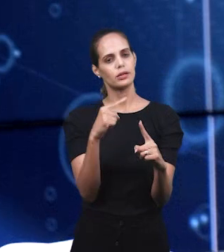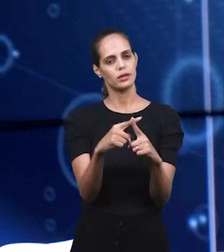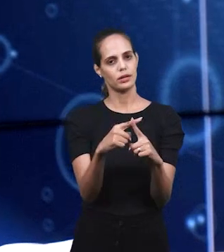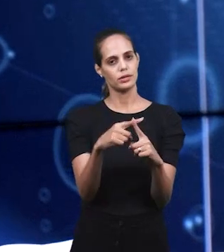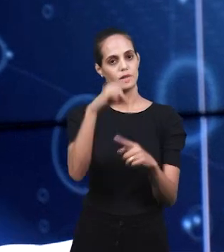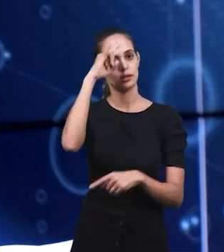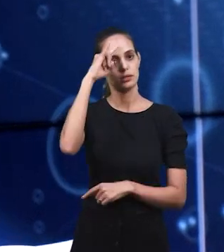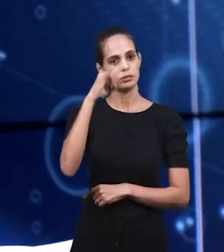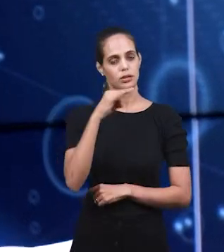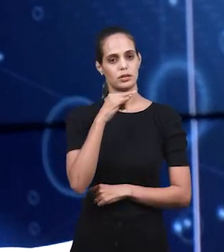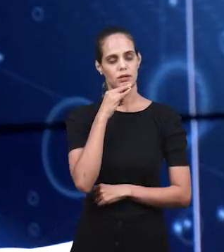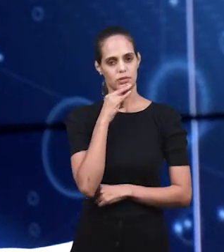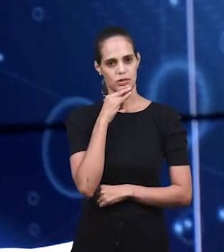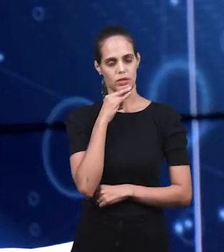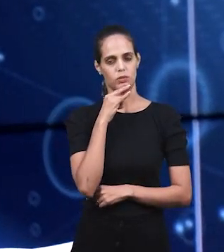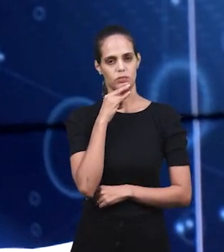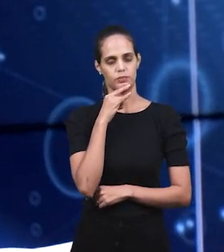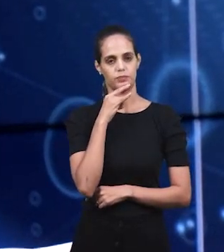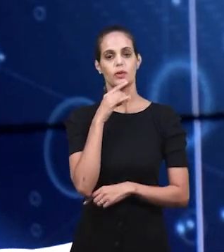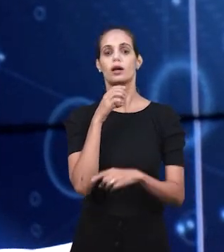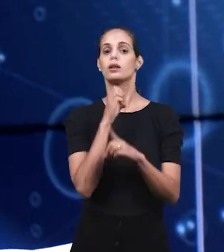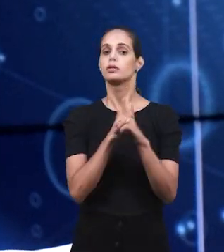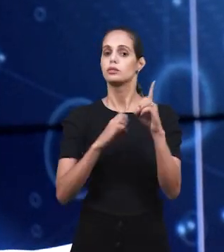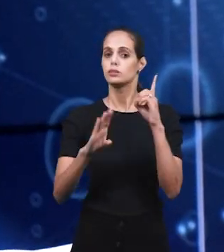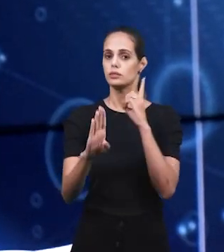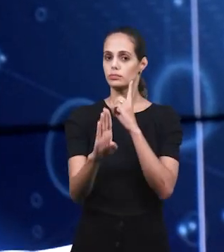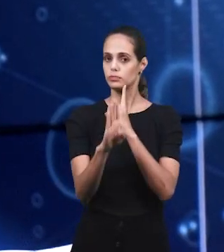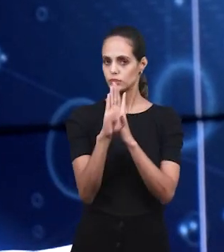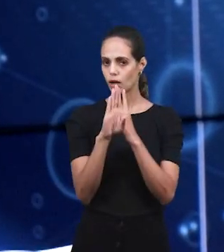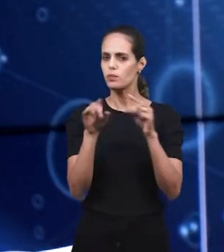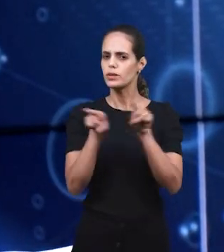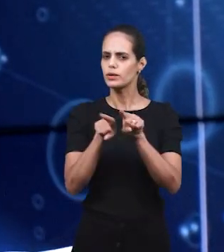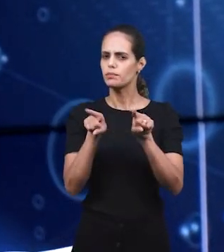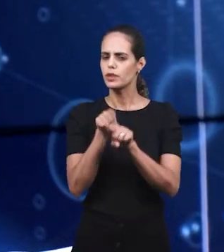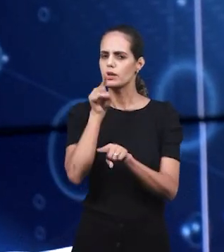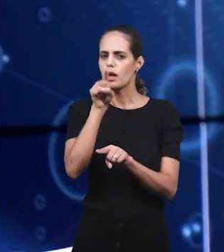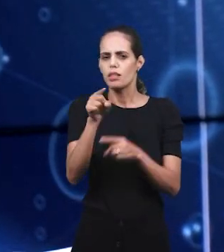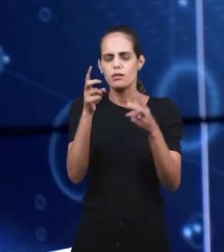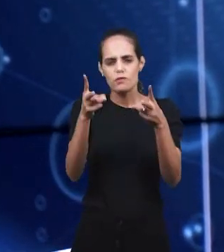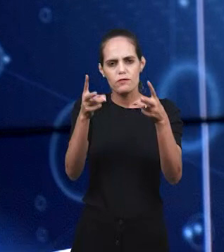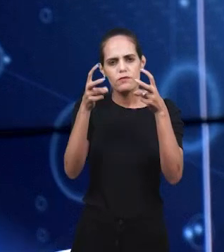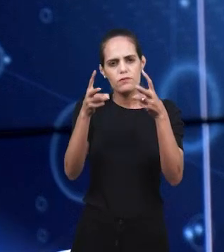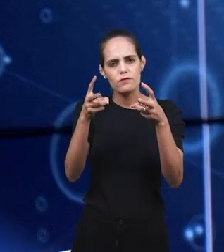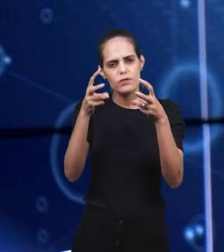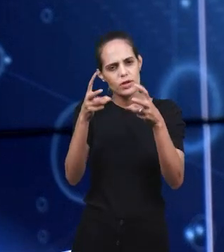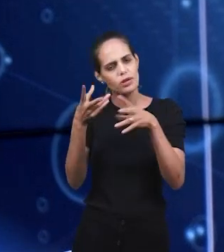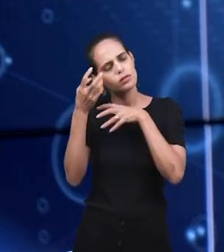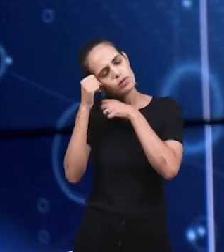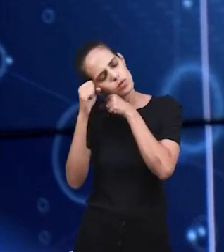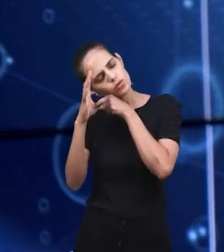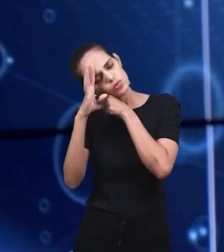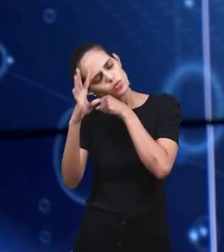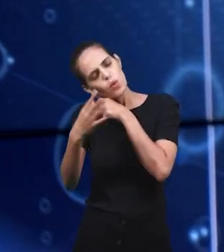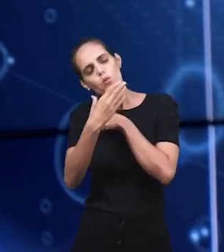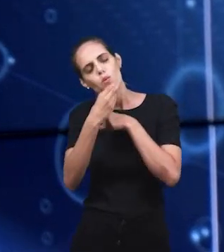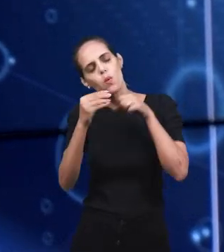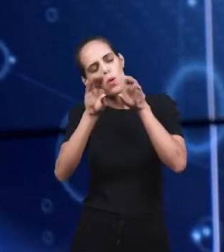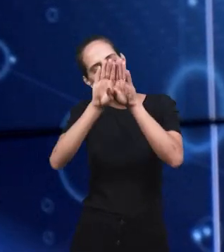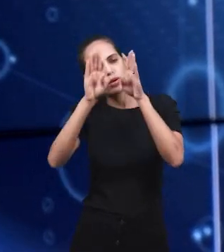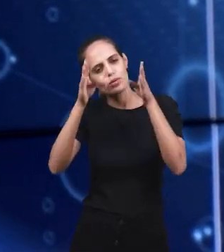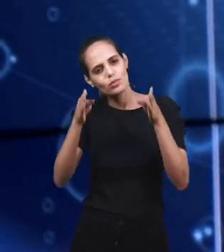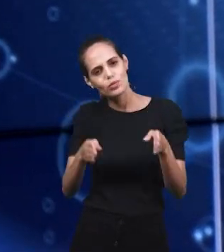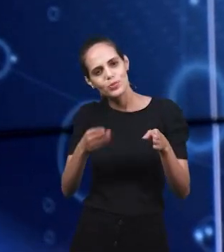отношении воскресной библейской школы, а также то, как она видела в своем сне, что человек с